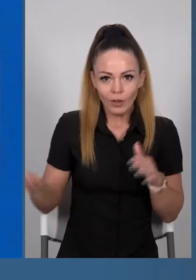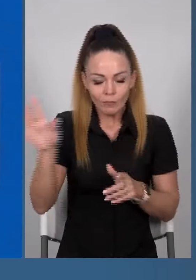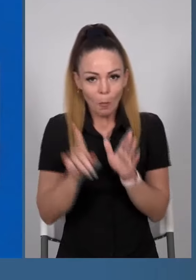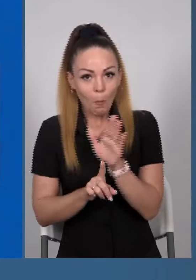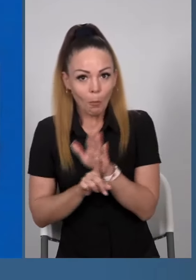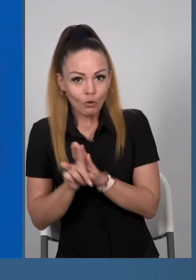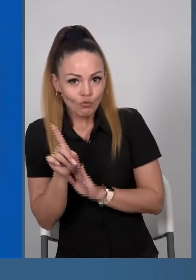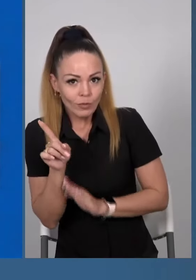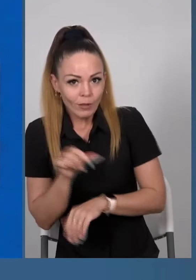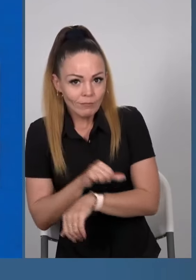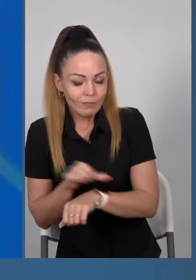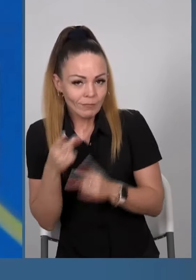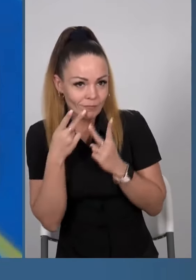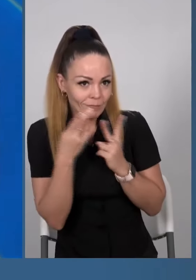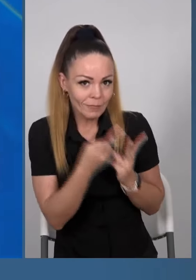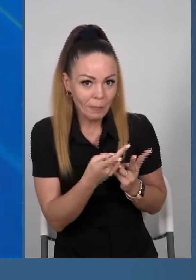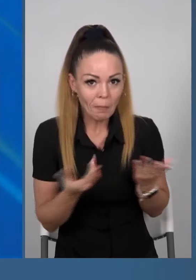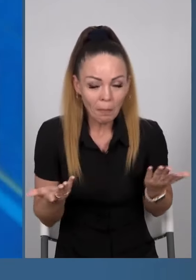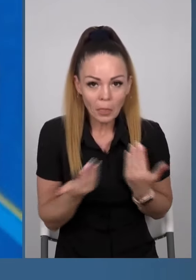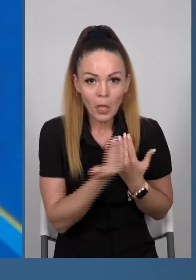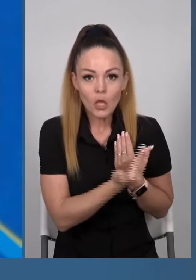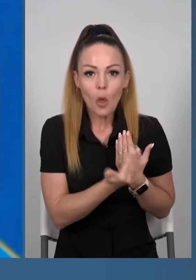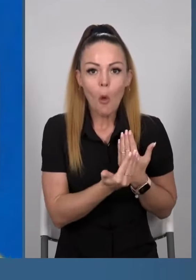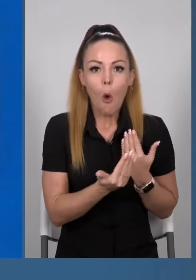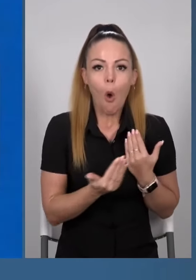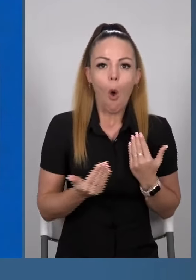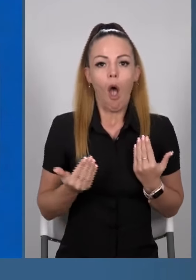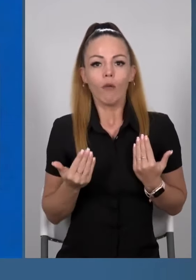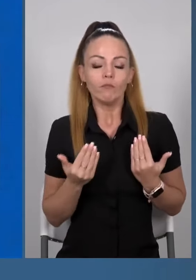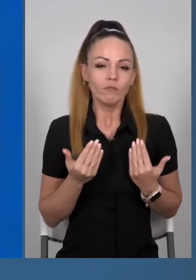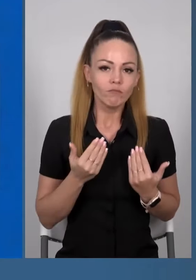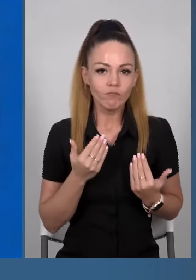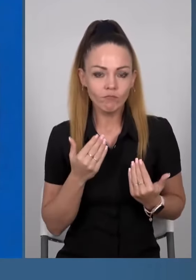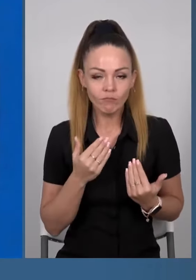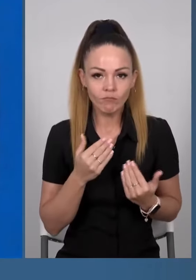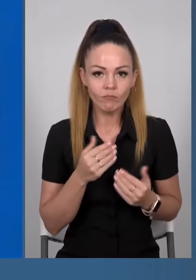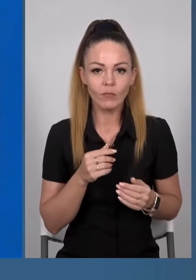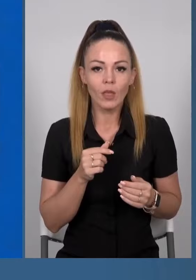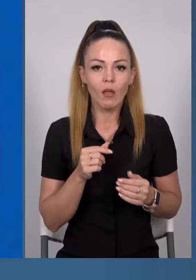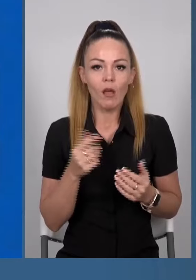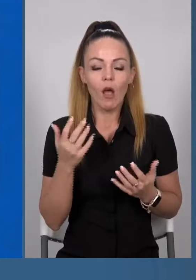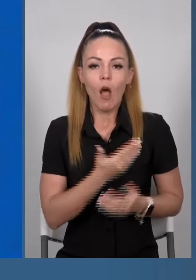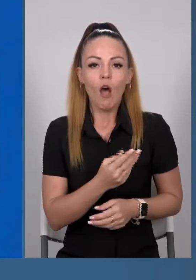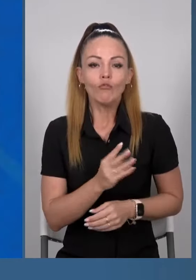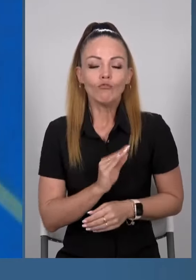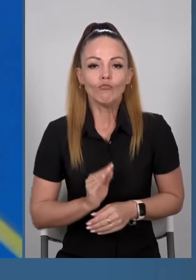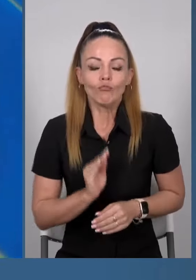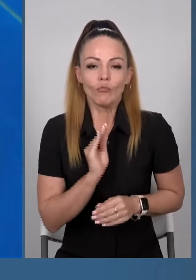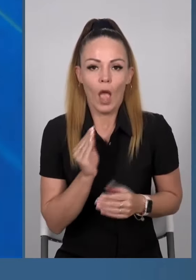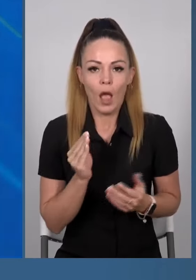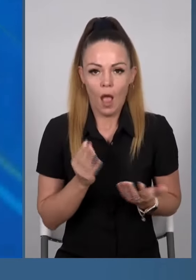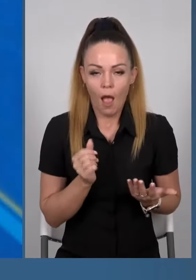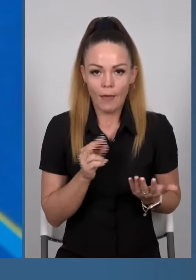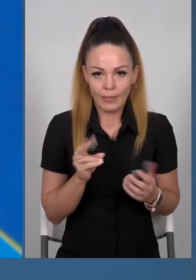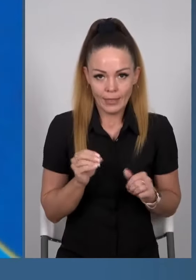бачити деякі речі, тобто його амбіція все ж таки – не захист. Навіть те, що